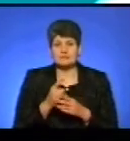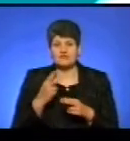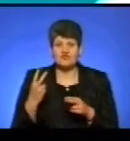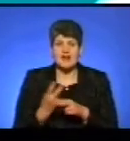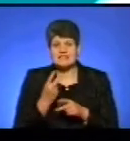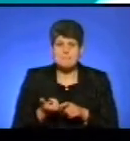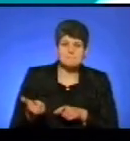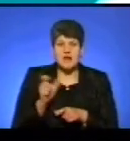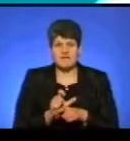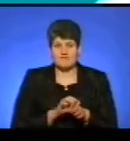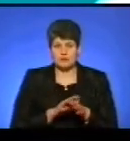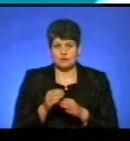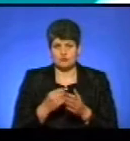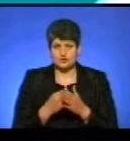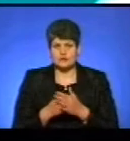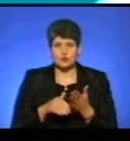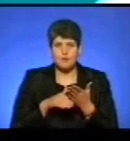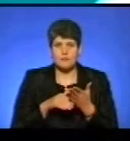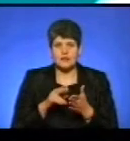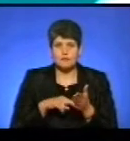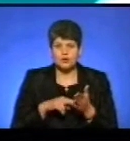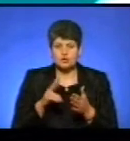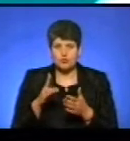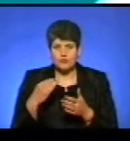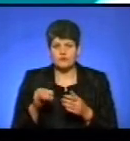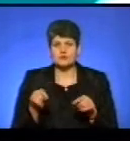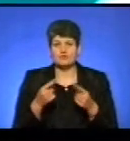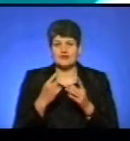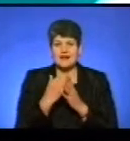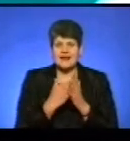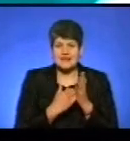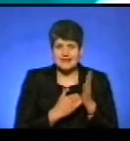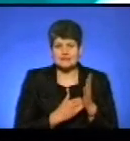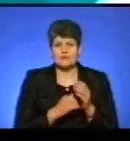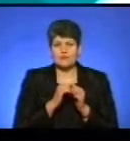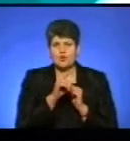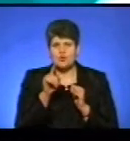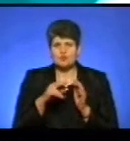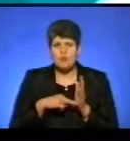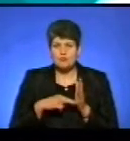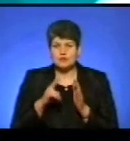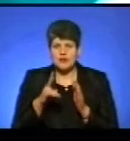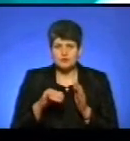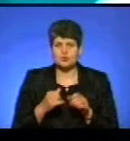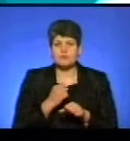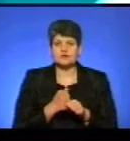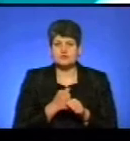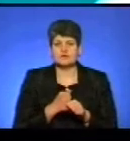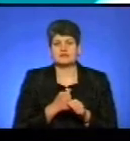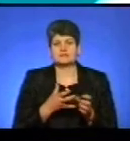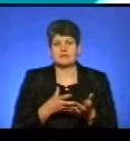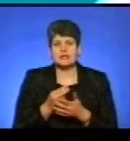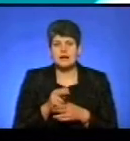рази перевиконали. Тому що допомагали податкові у створенні реєстрів по кожному податку, працювали з платниками